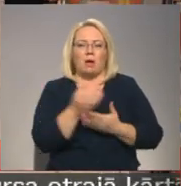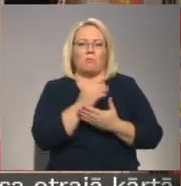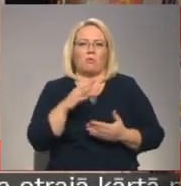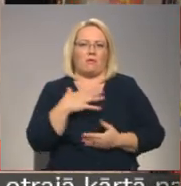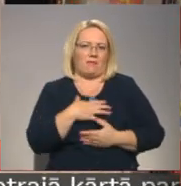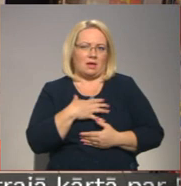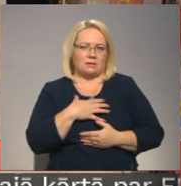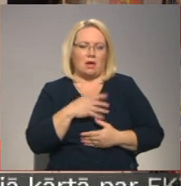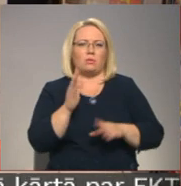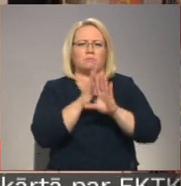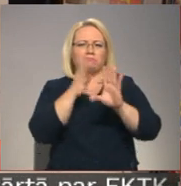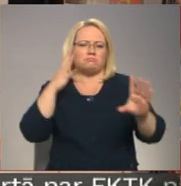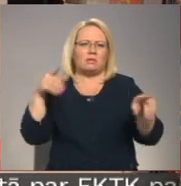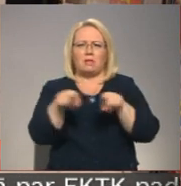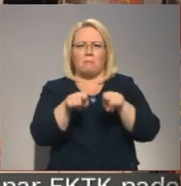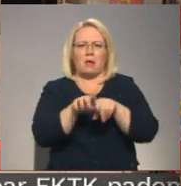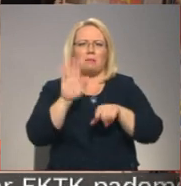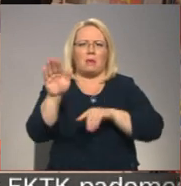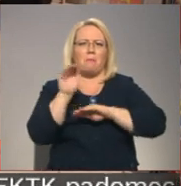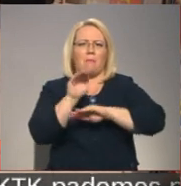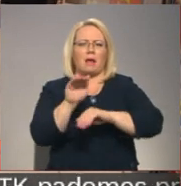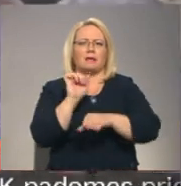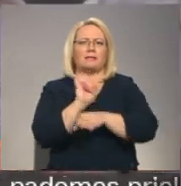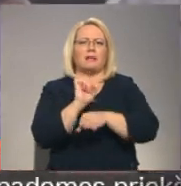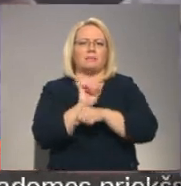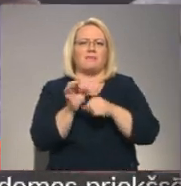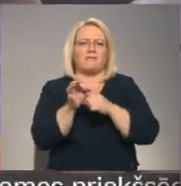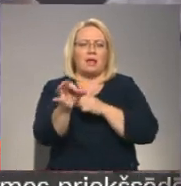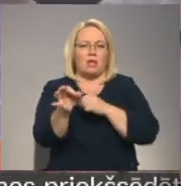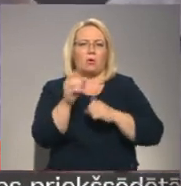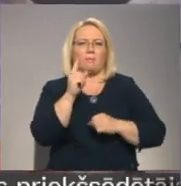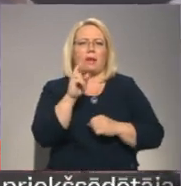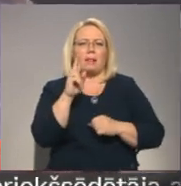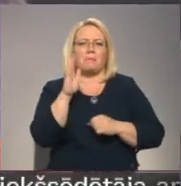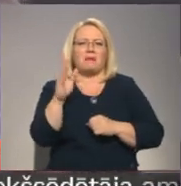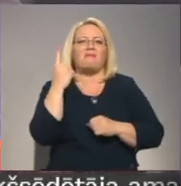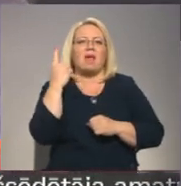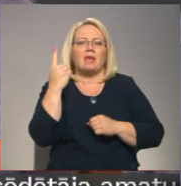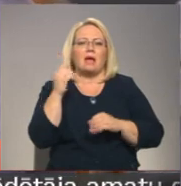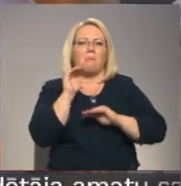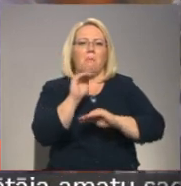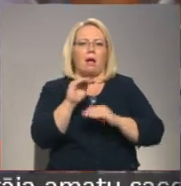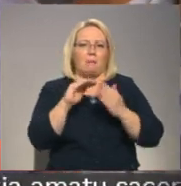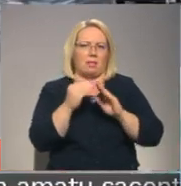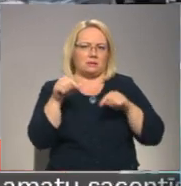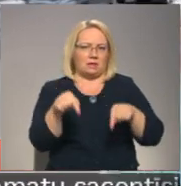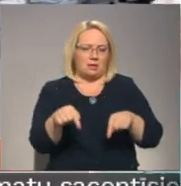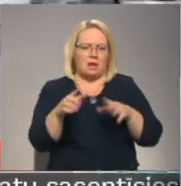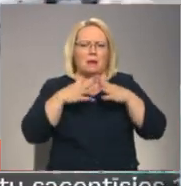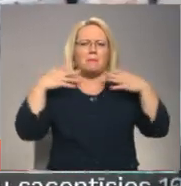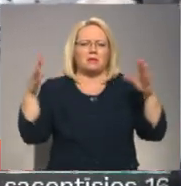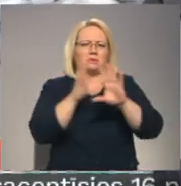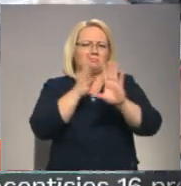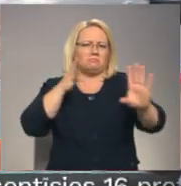Līdzīgi gara rinda izveidojusies pie bankas Salaspils filiālis, kur PNB ir vienīgā banka pilsētā, kā arī Milzu